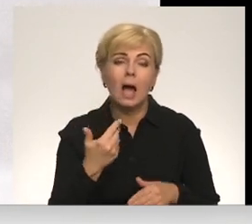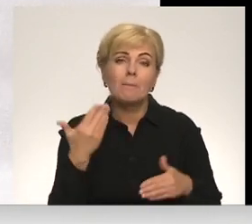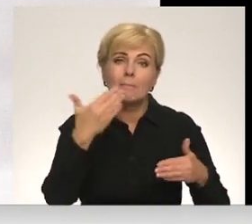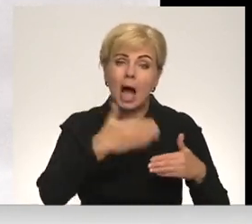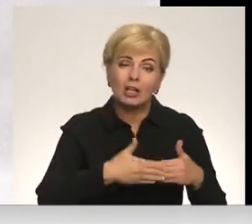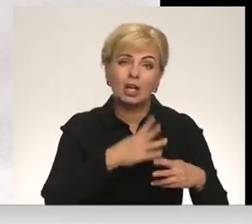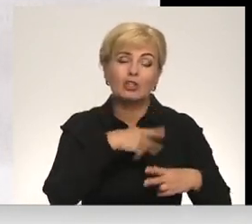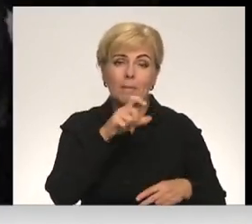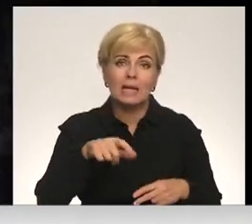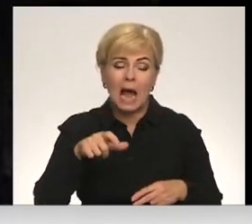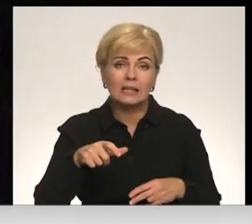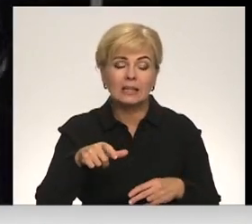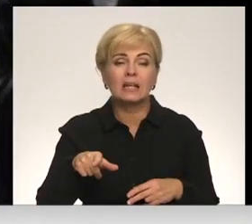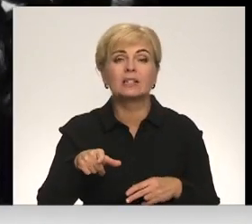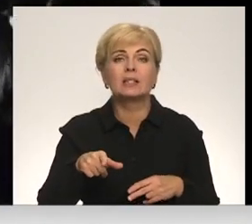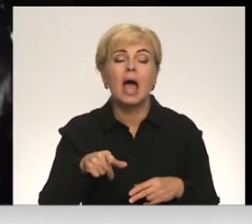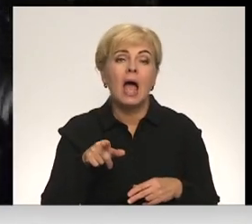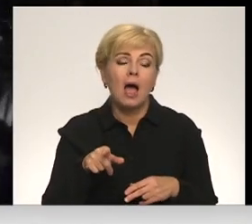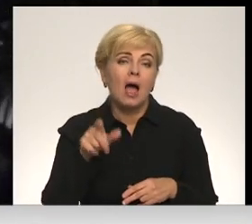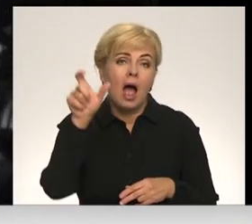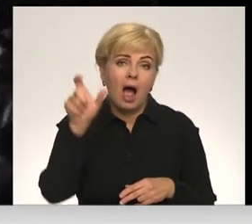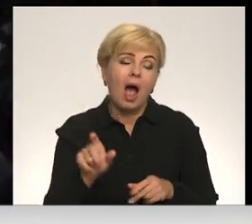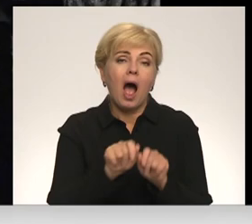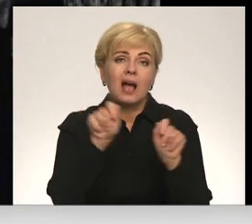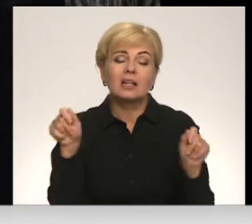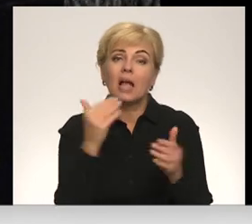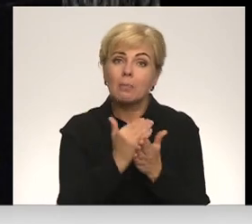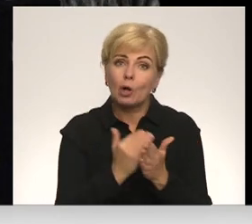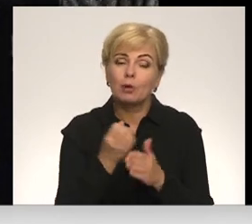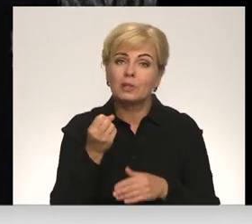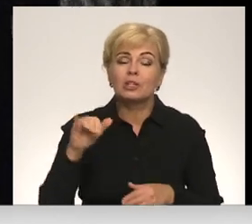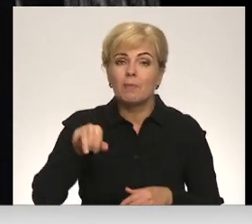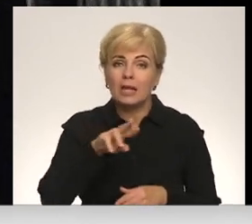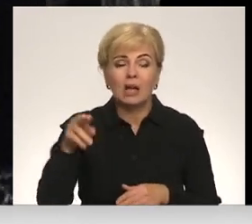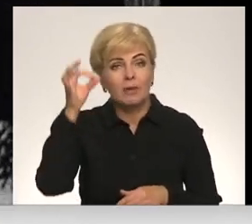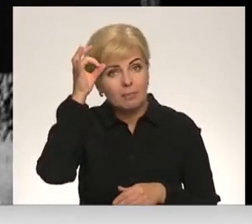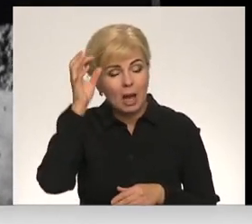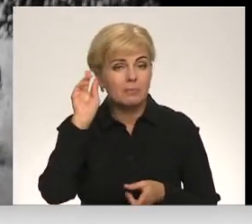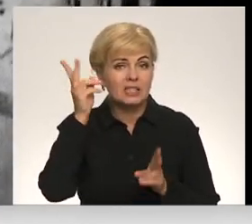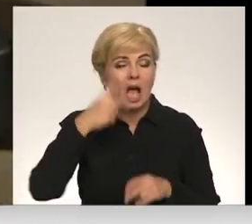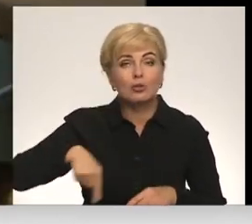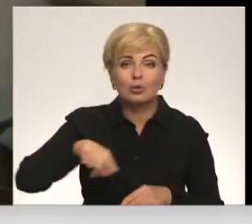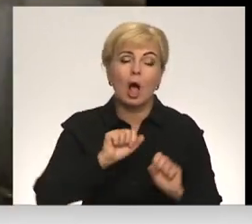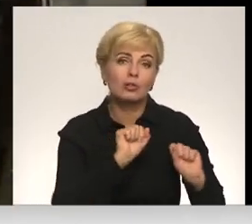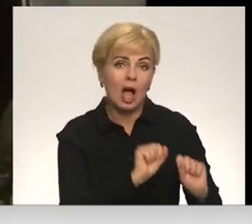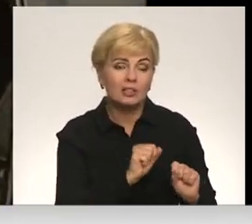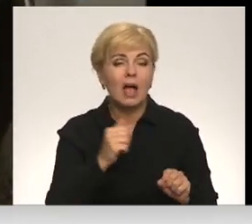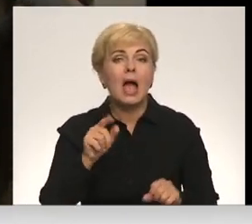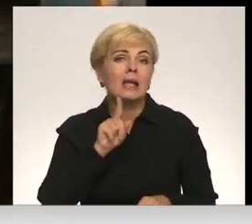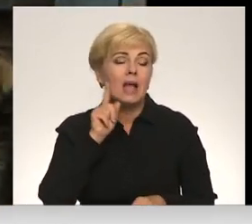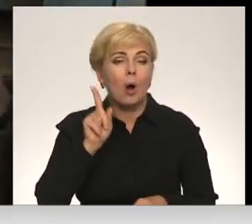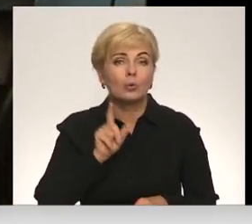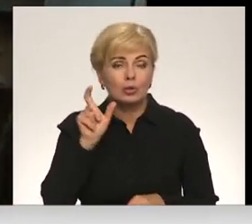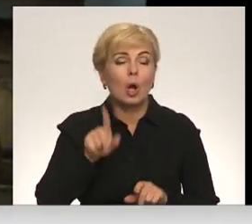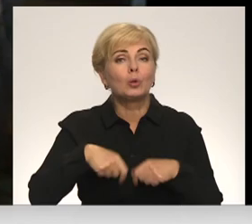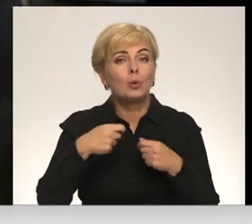Biedrības prezidents atklāja piemiņas pasākumu programmu. 13. janvārī pieminēs Zaķisals aizstāvis, jauns arī dos svinīgo